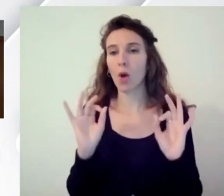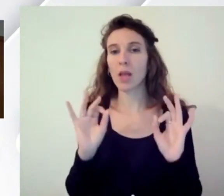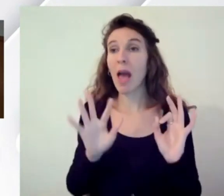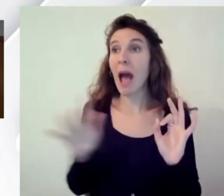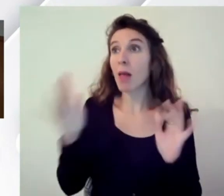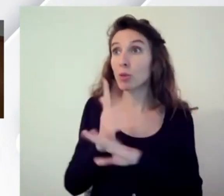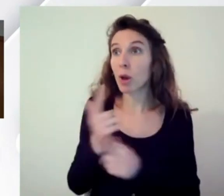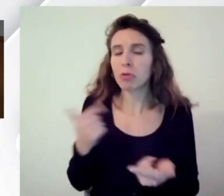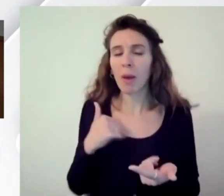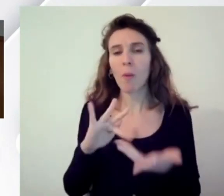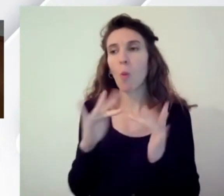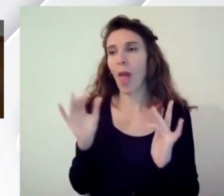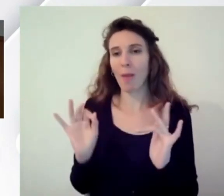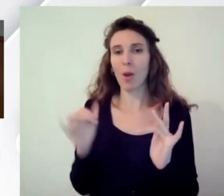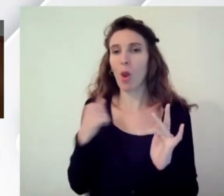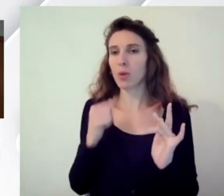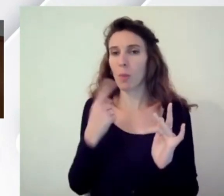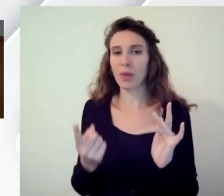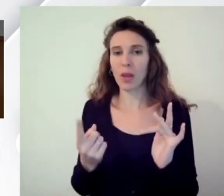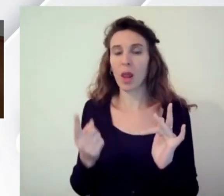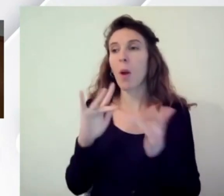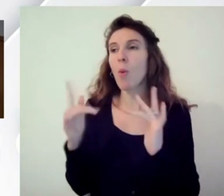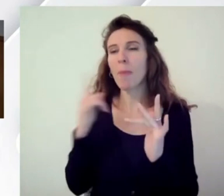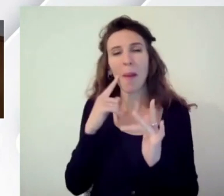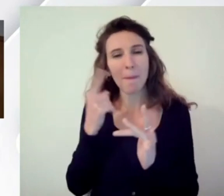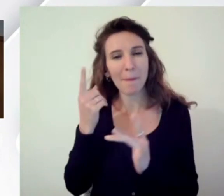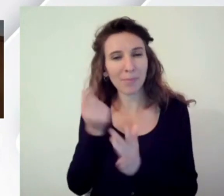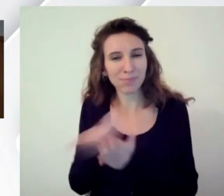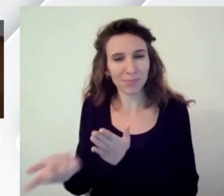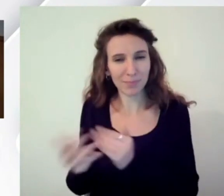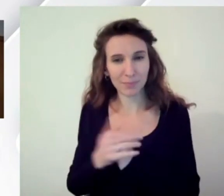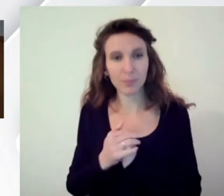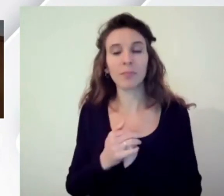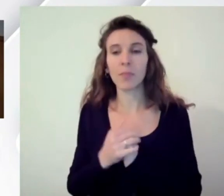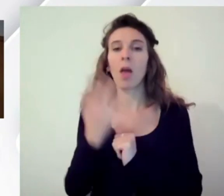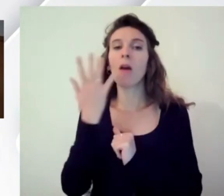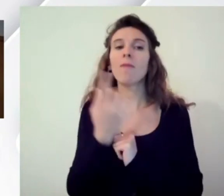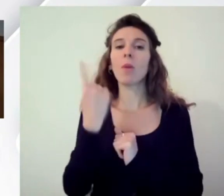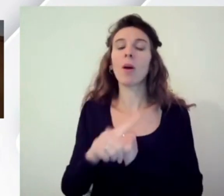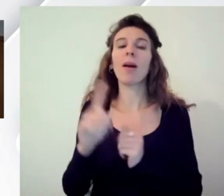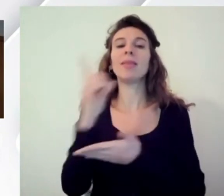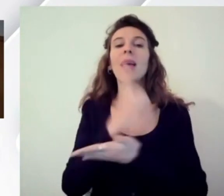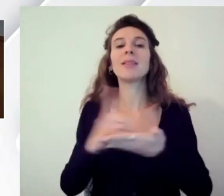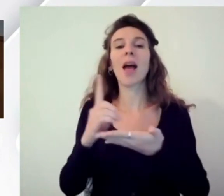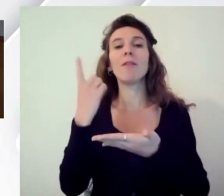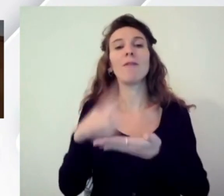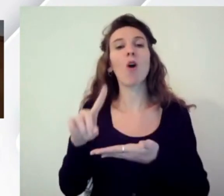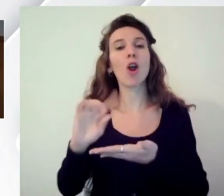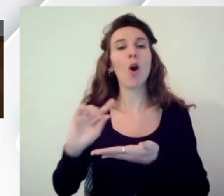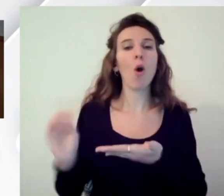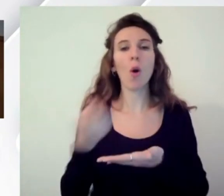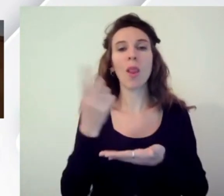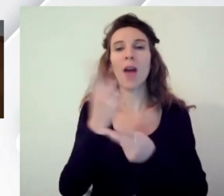è un web fatto male il resto beh vorrei andare oltre vorrei superare anche il concetto di design di design for all